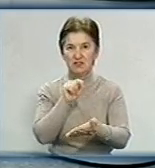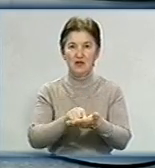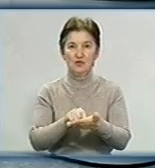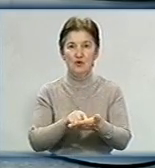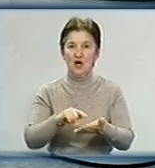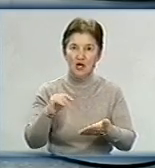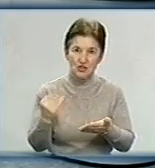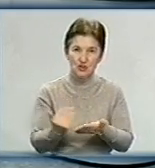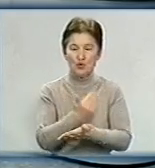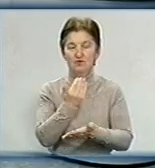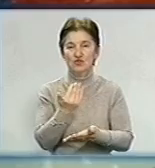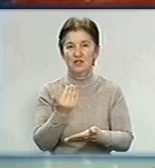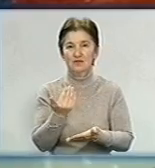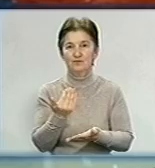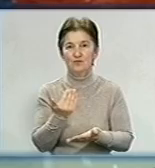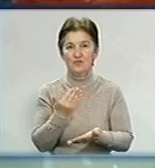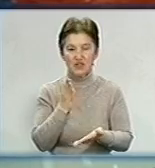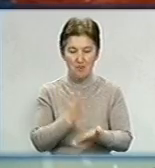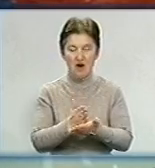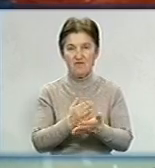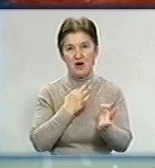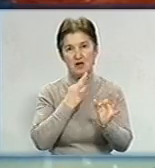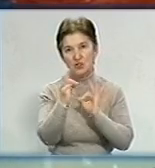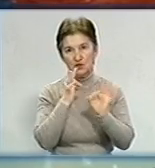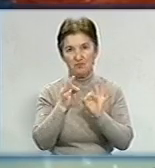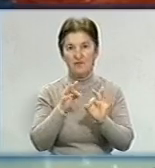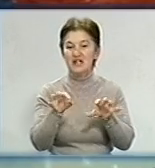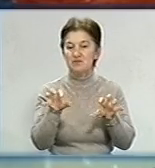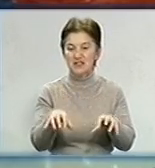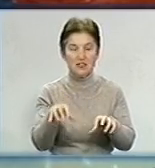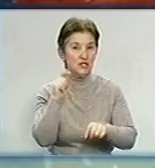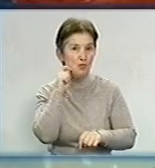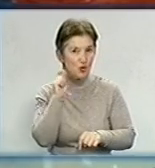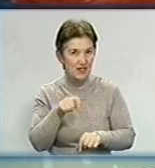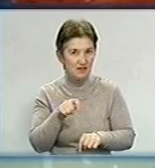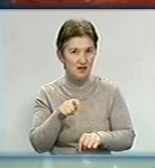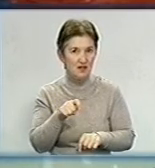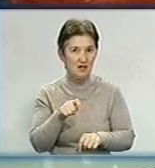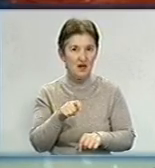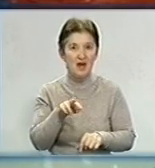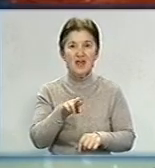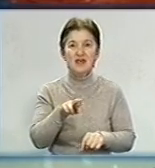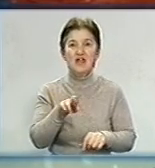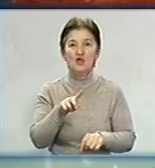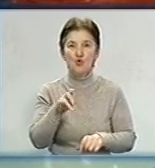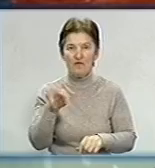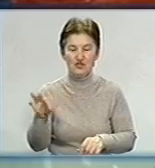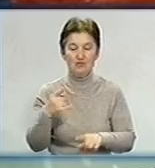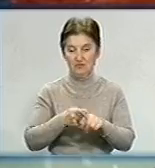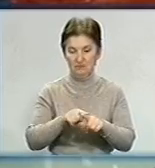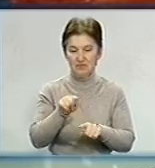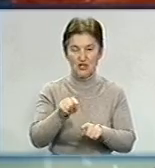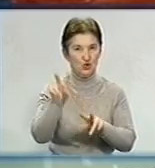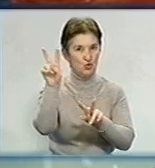я мав розмову також з президентом України Віктором Федоровичем Януковичем на цю тематику,